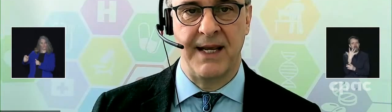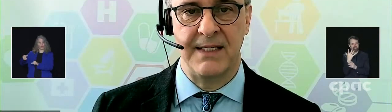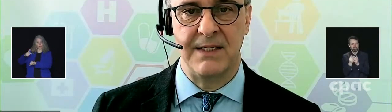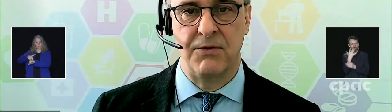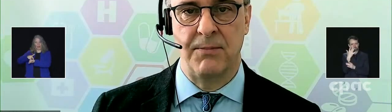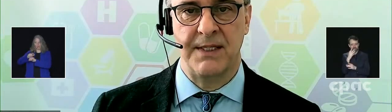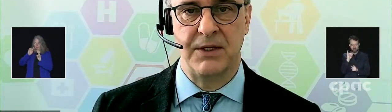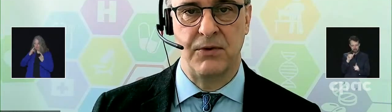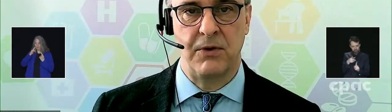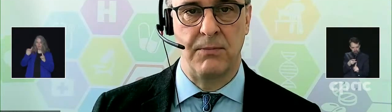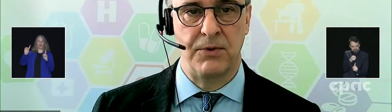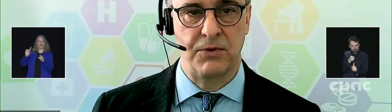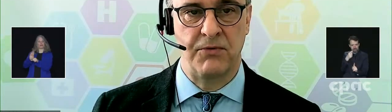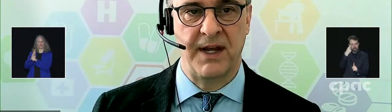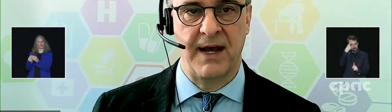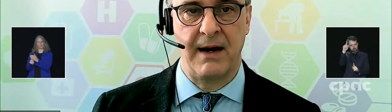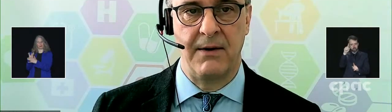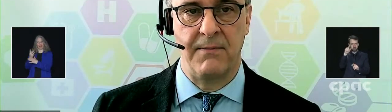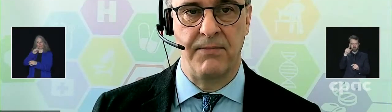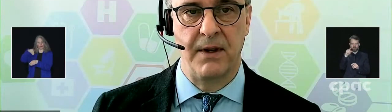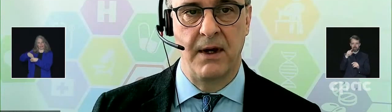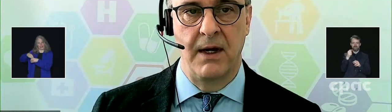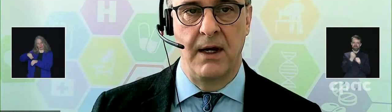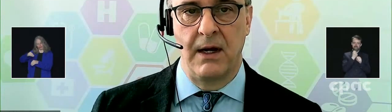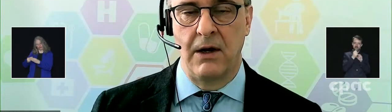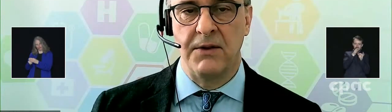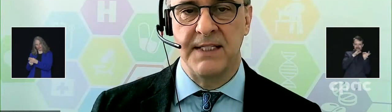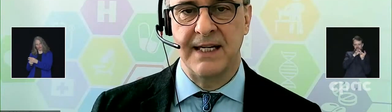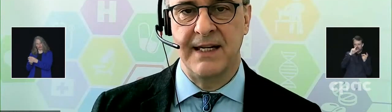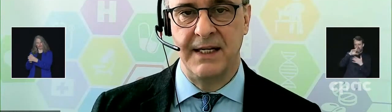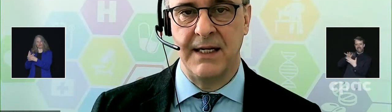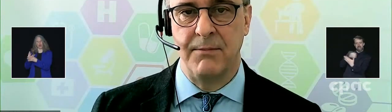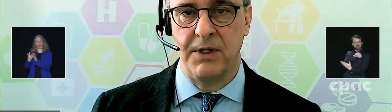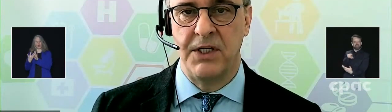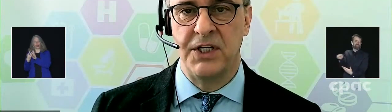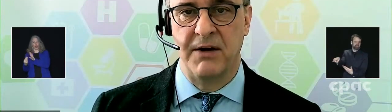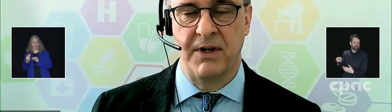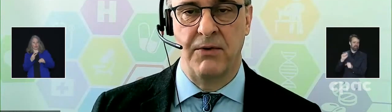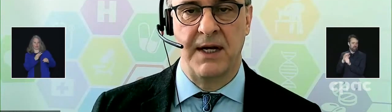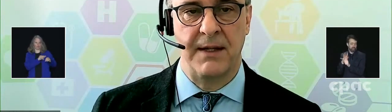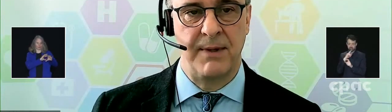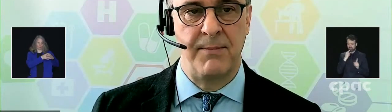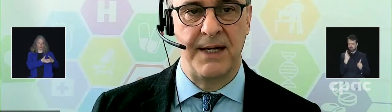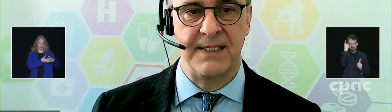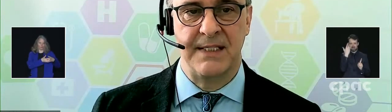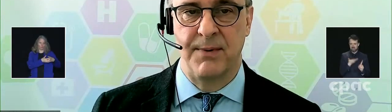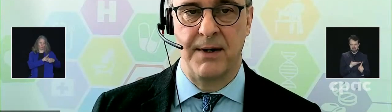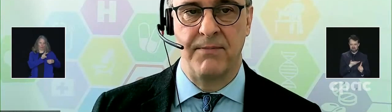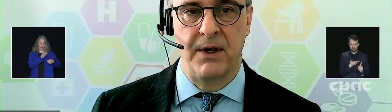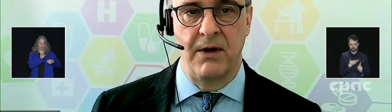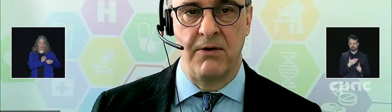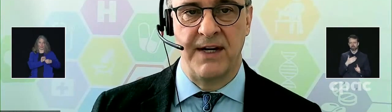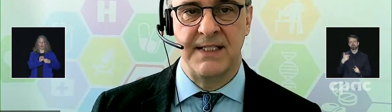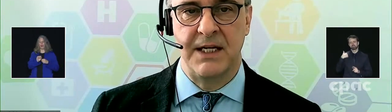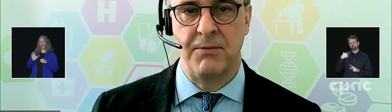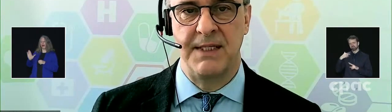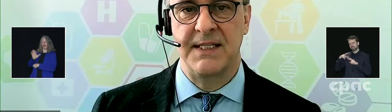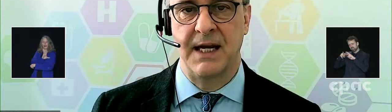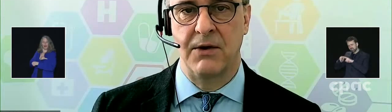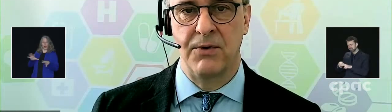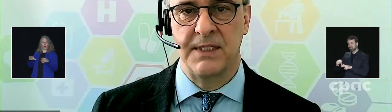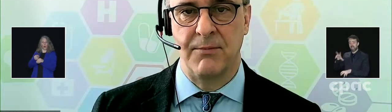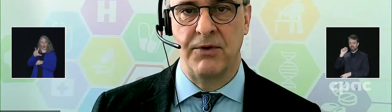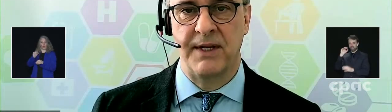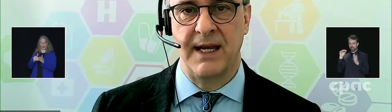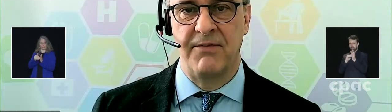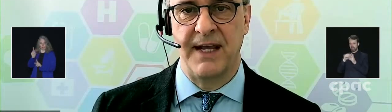la fabrication de particules pseudo-virales. Lors d'essais cliniques menés chez environ 30 000 participants, le vaccin de